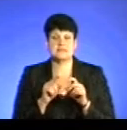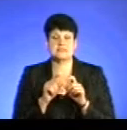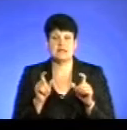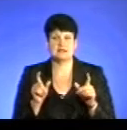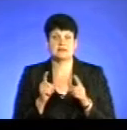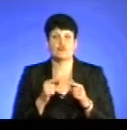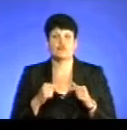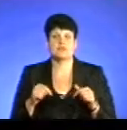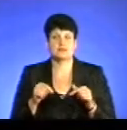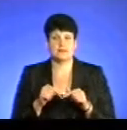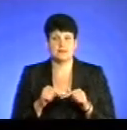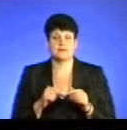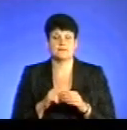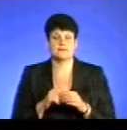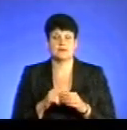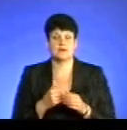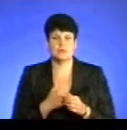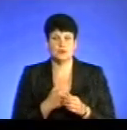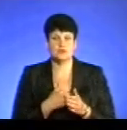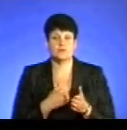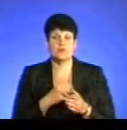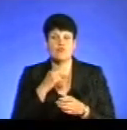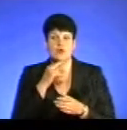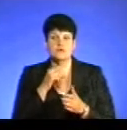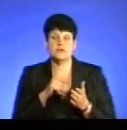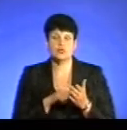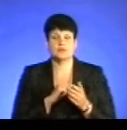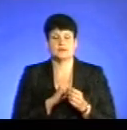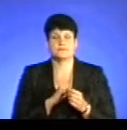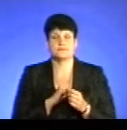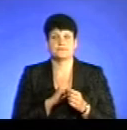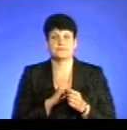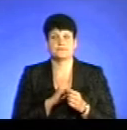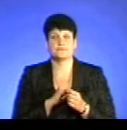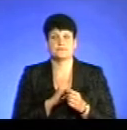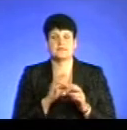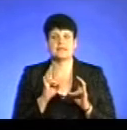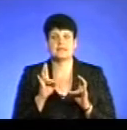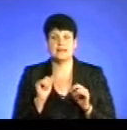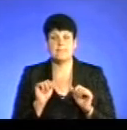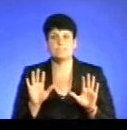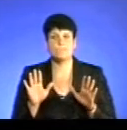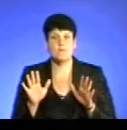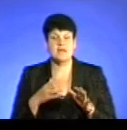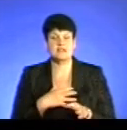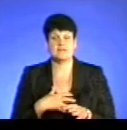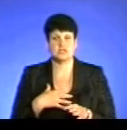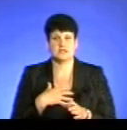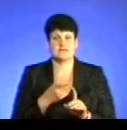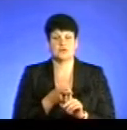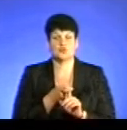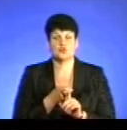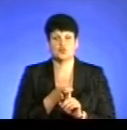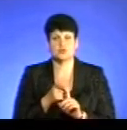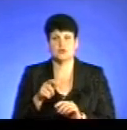відділеннях. Але я хотів би тут ще звернути увагу на момент, важливий момент, який стосується